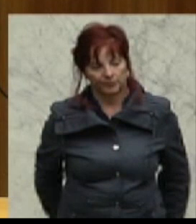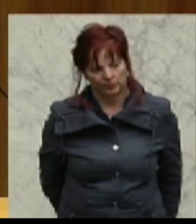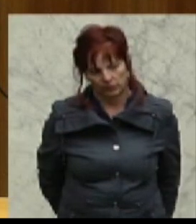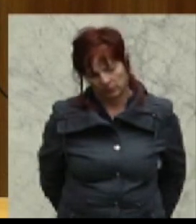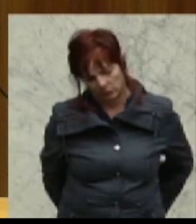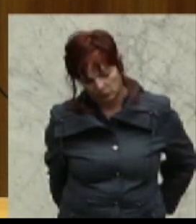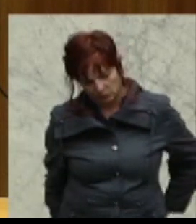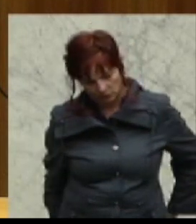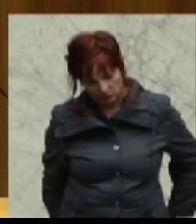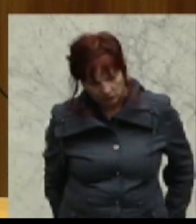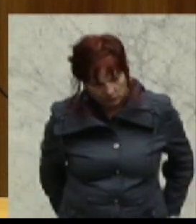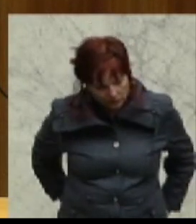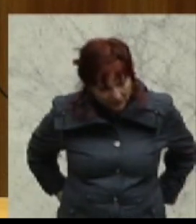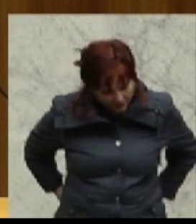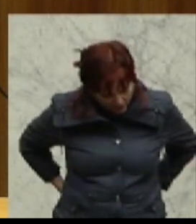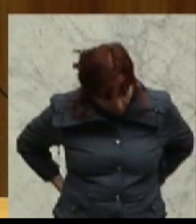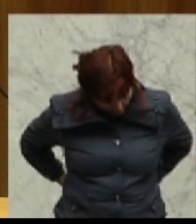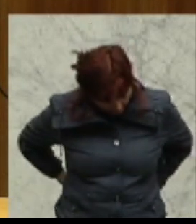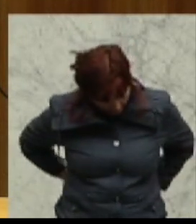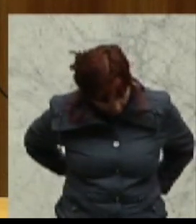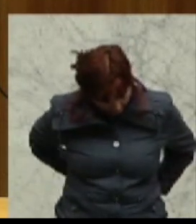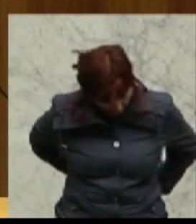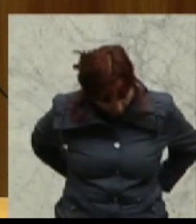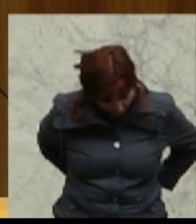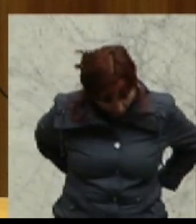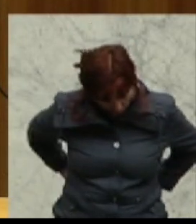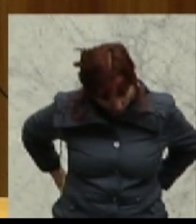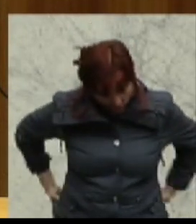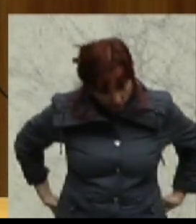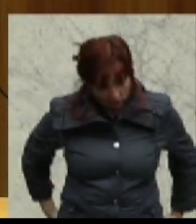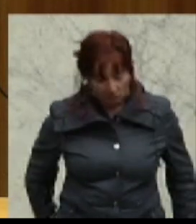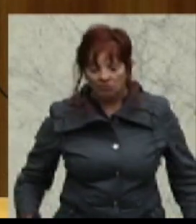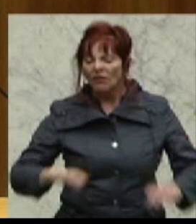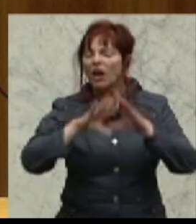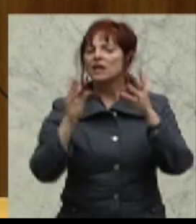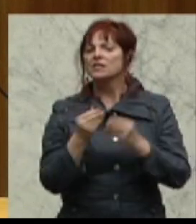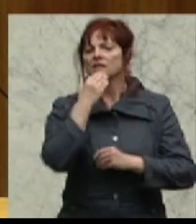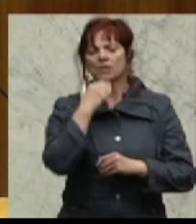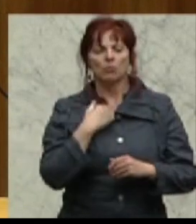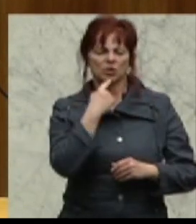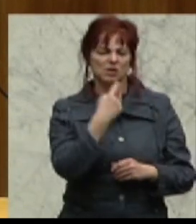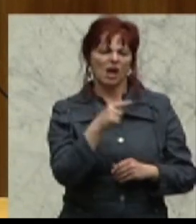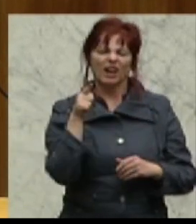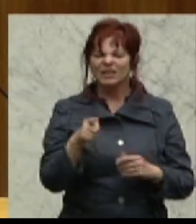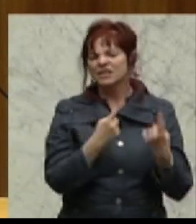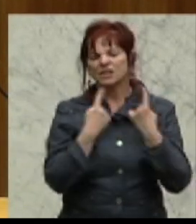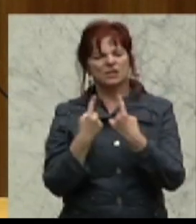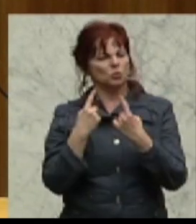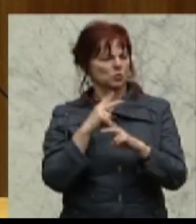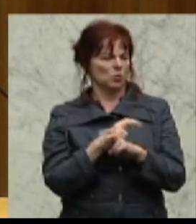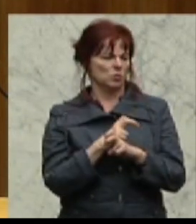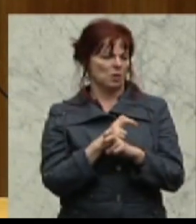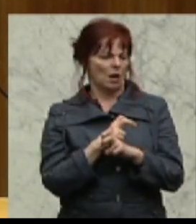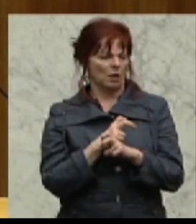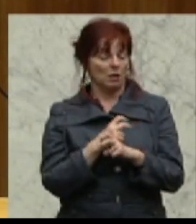Insgesamt darf ich deshalb sagen, es ist eigentlich eine Situation in Österreich derzeit, die